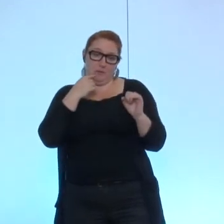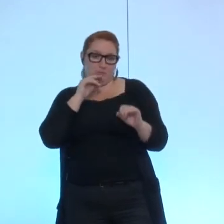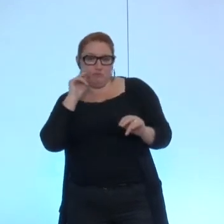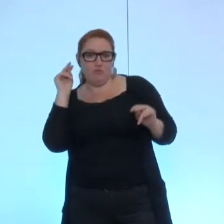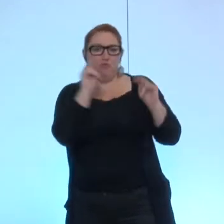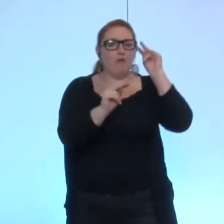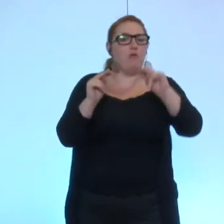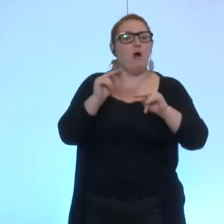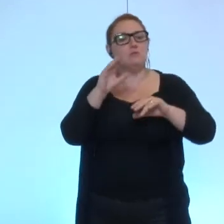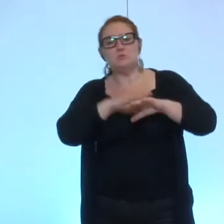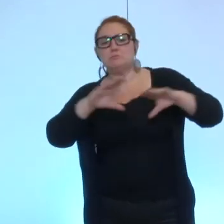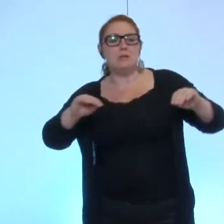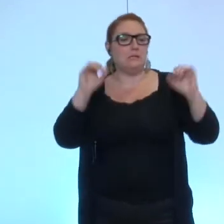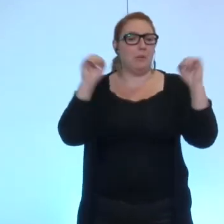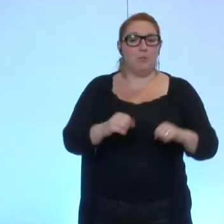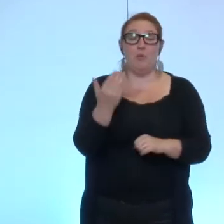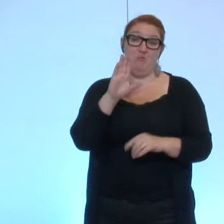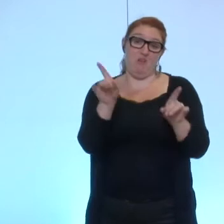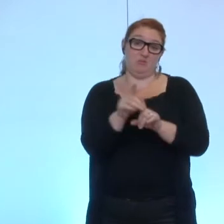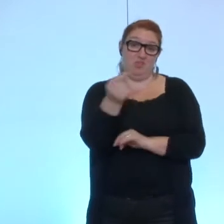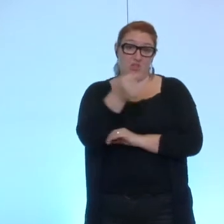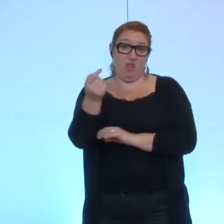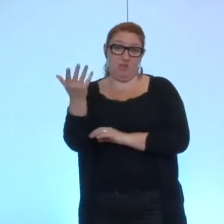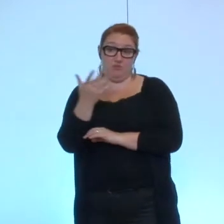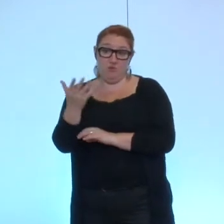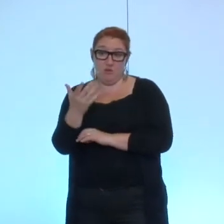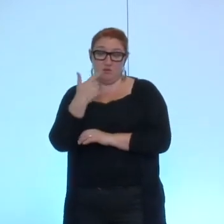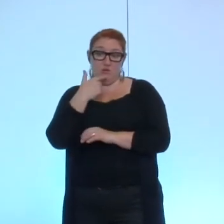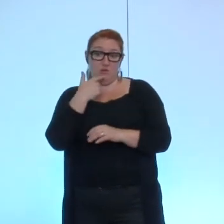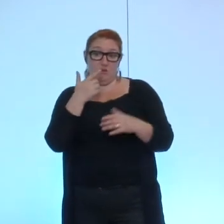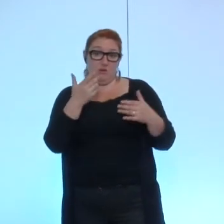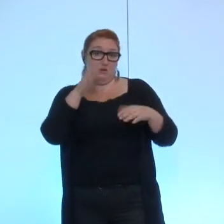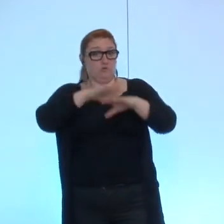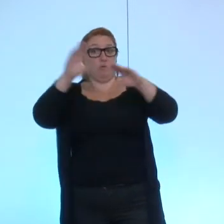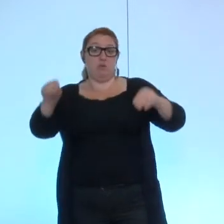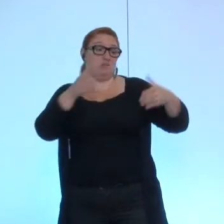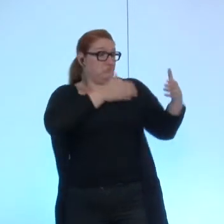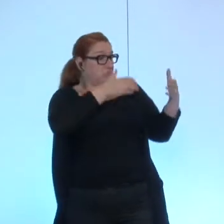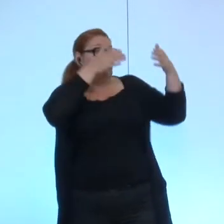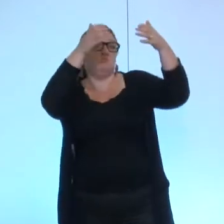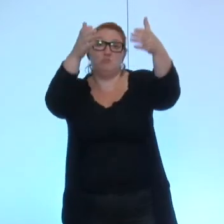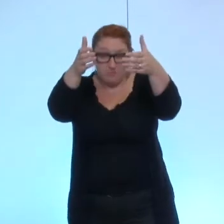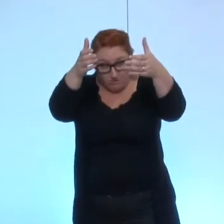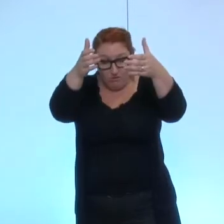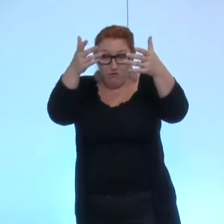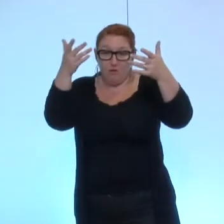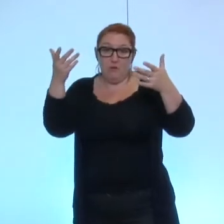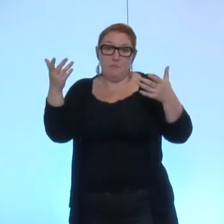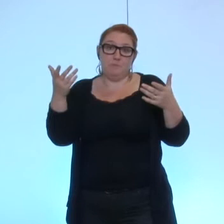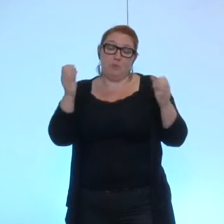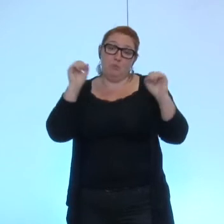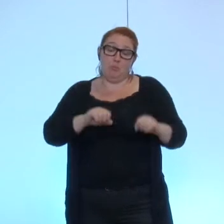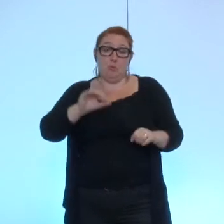mais qui ont aussi l'inconvénient de dire que du coup on trimballe sur place beaucoup souvent 10, 15